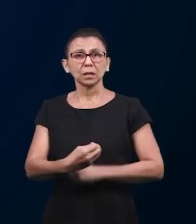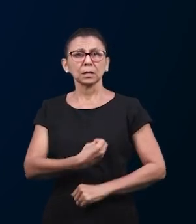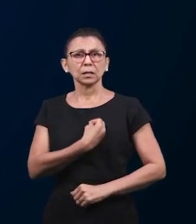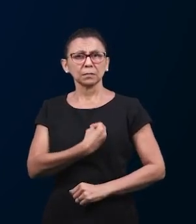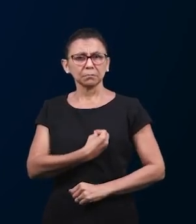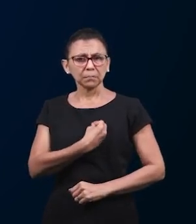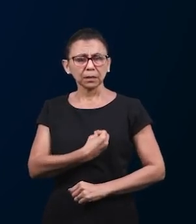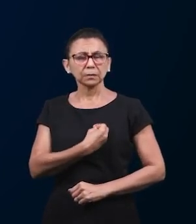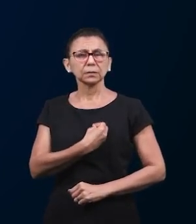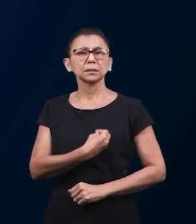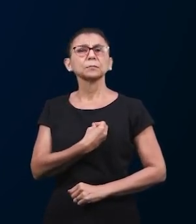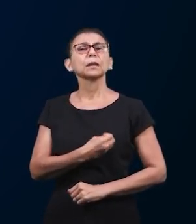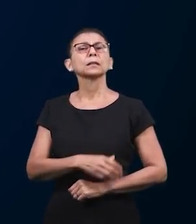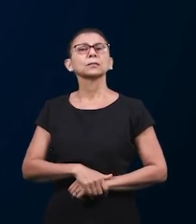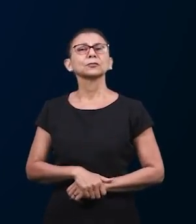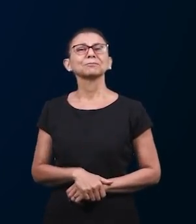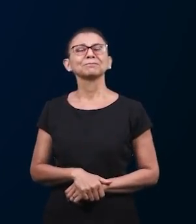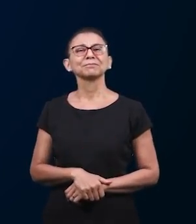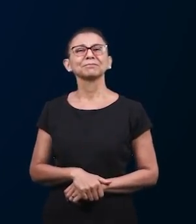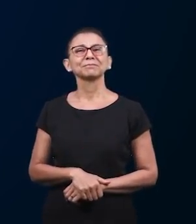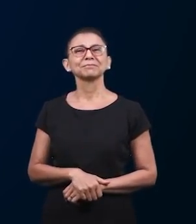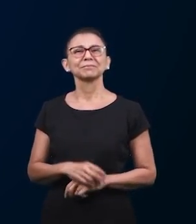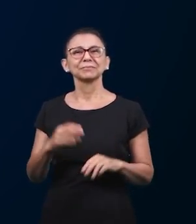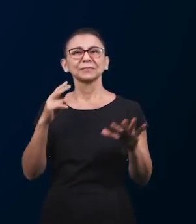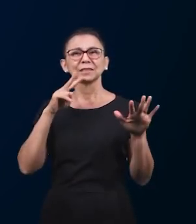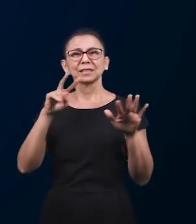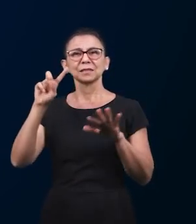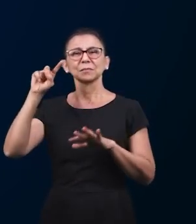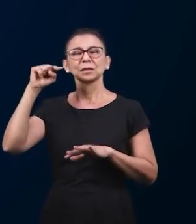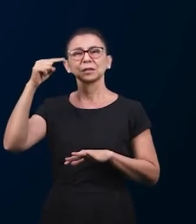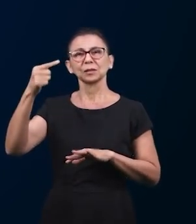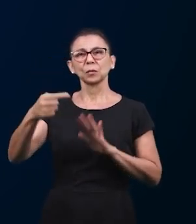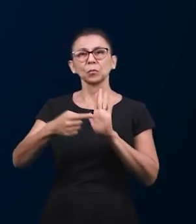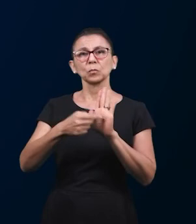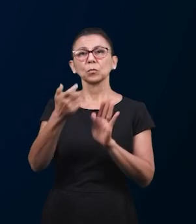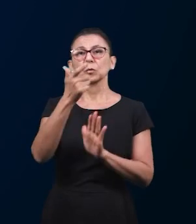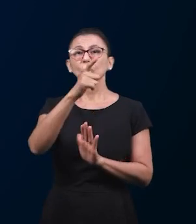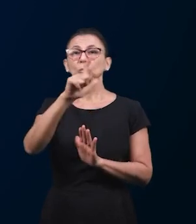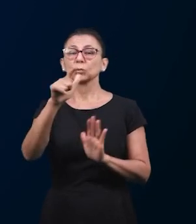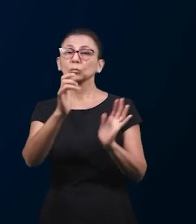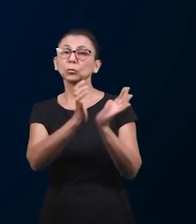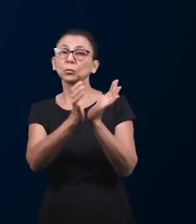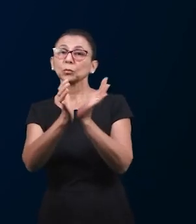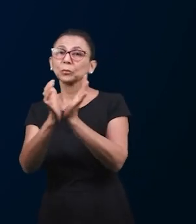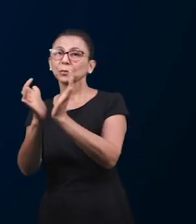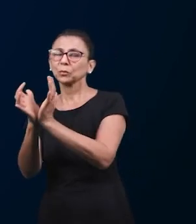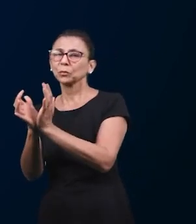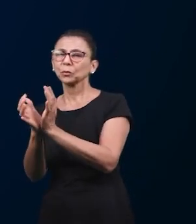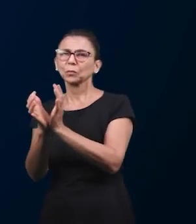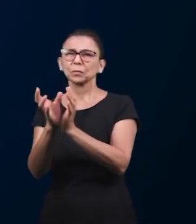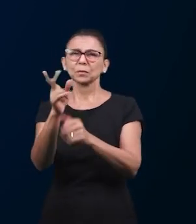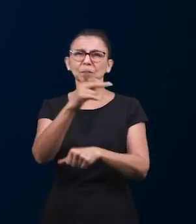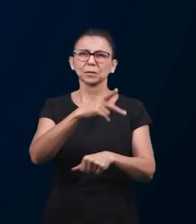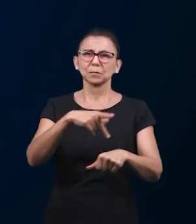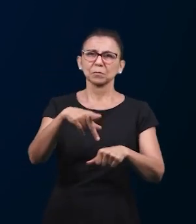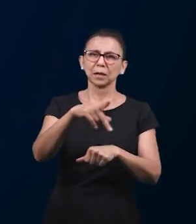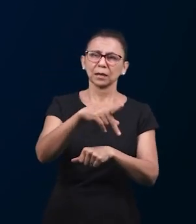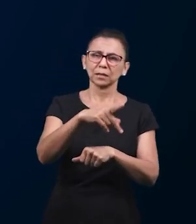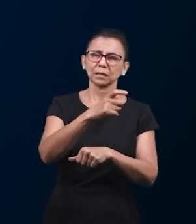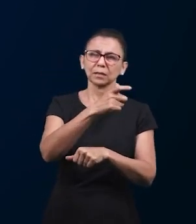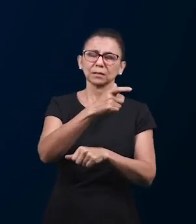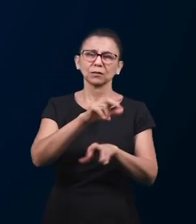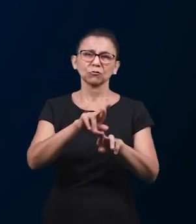эти учения и они активно участвуют в этой воскресной школе в следующее воскресенье мы